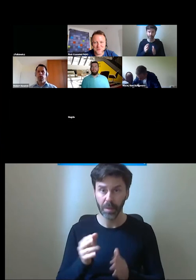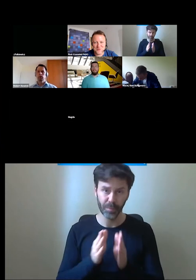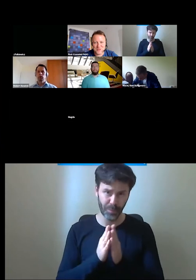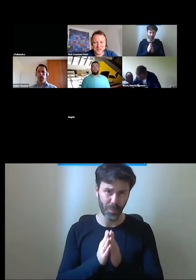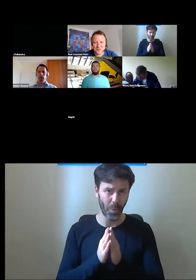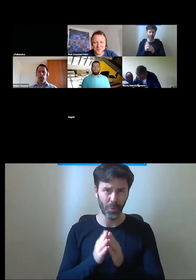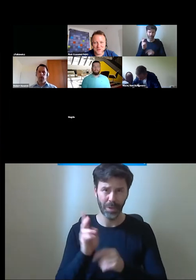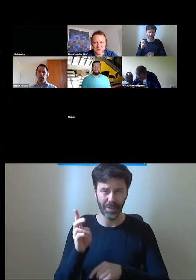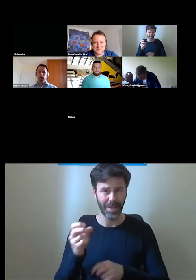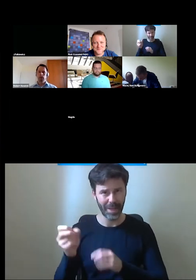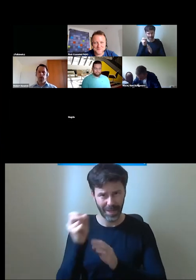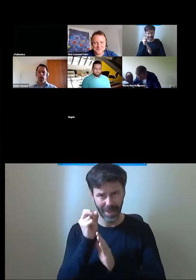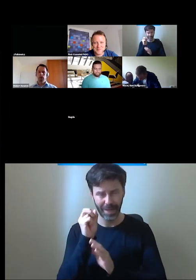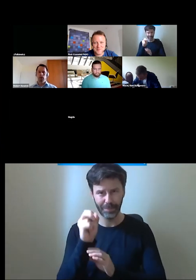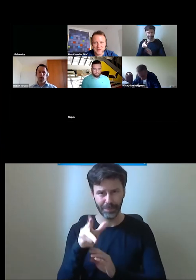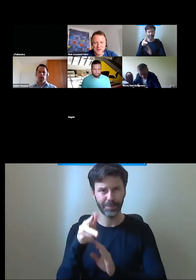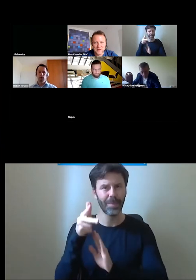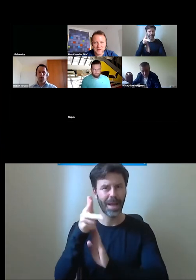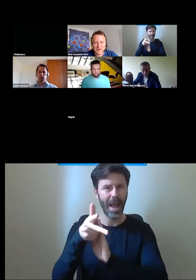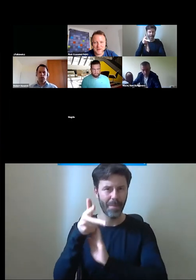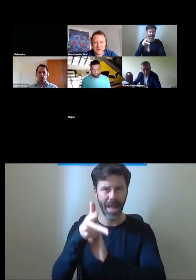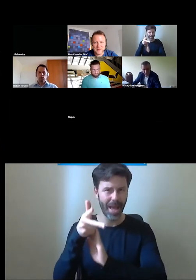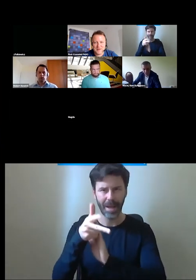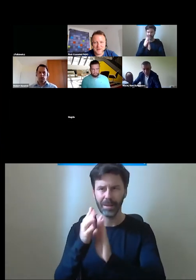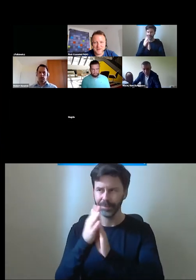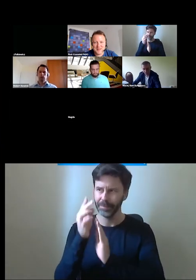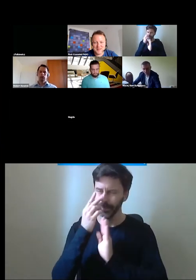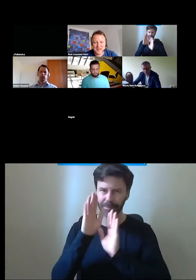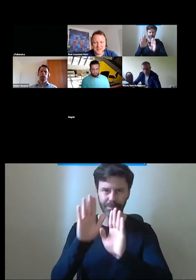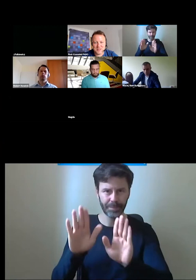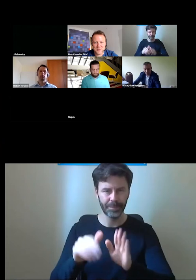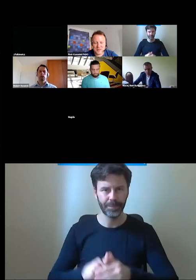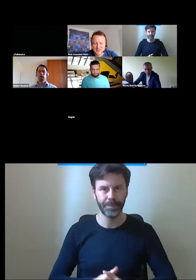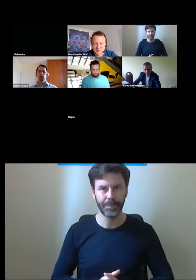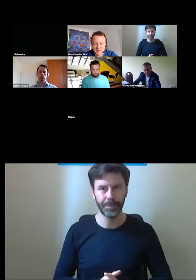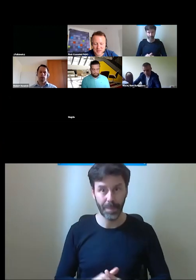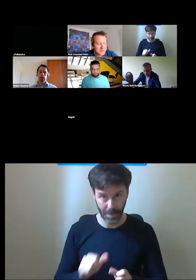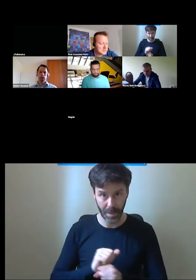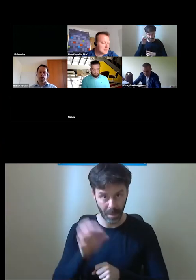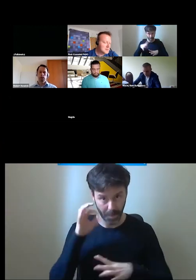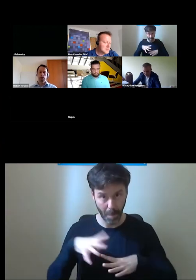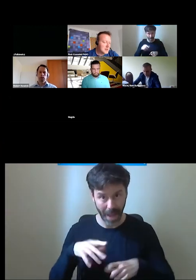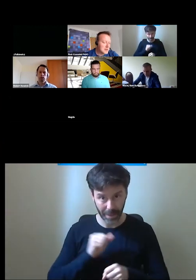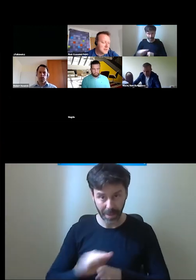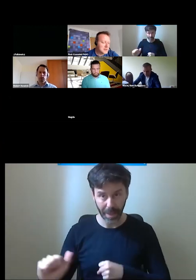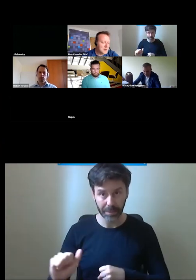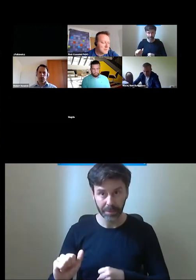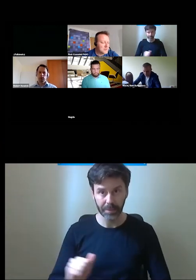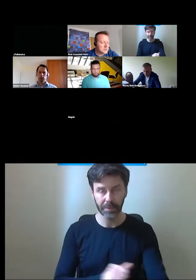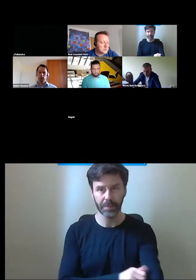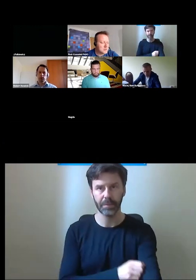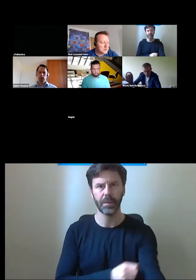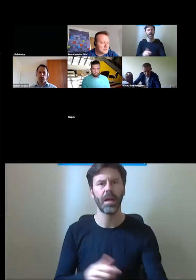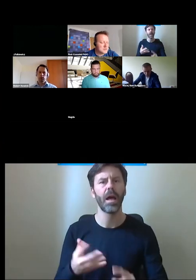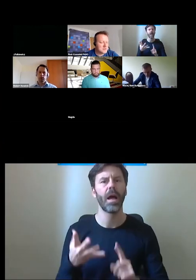prosiłbym o włączenie kamery i i da nie znać, że Pani, że Pani jest i Pan